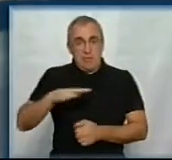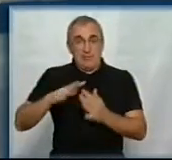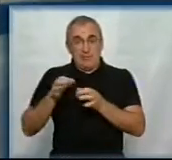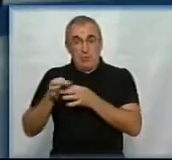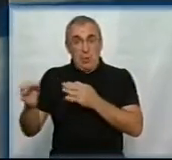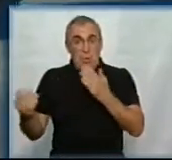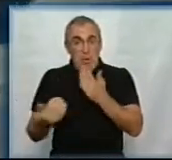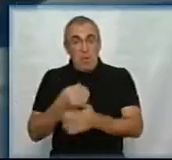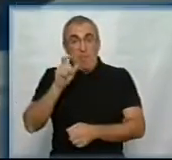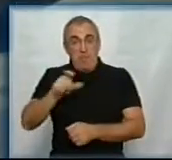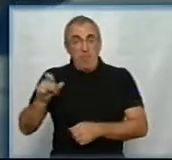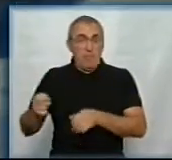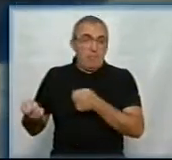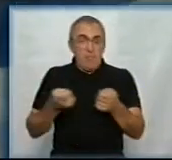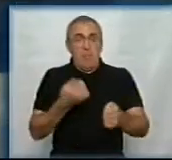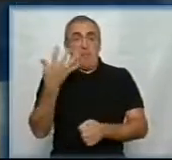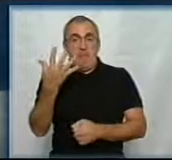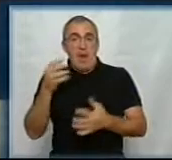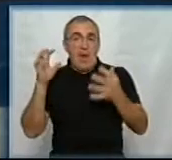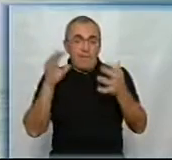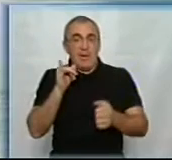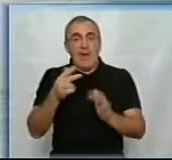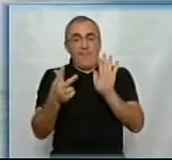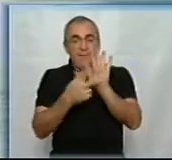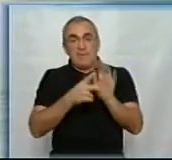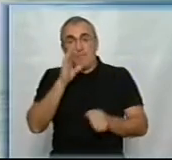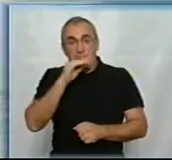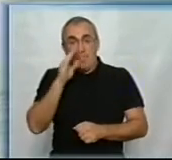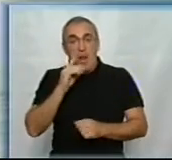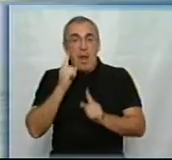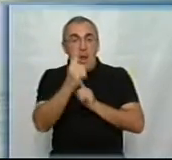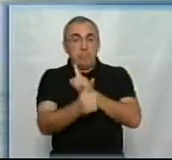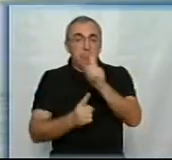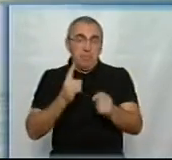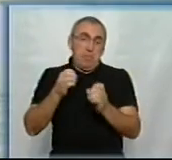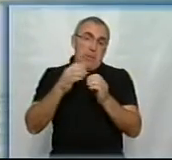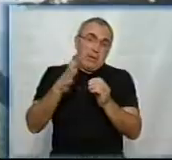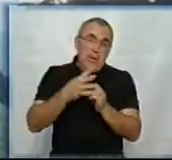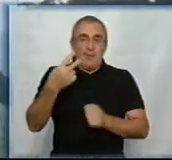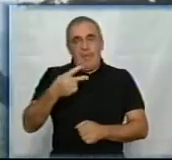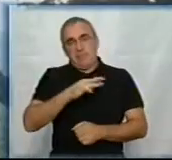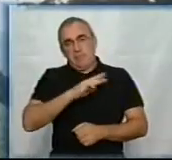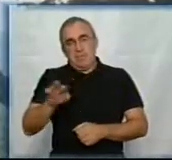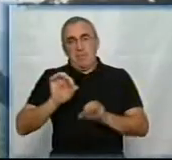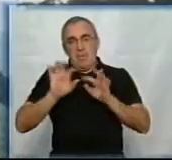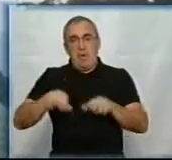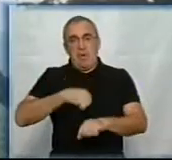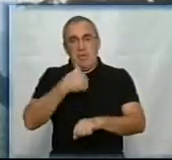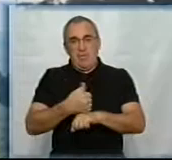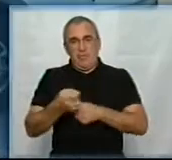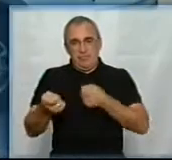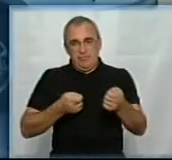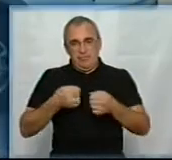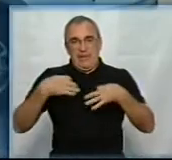Нове Кропивницький пасажирів возять 5 автобусів і 8 маршруток. Інтервал між ними 15-20 хвилин, розповідає начальник міського управління